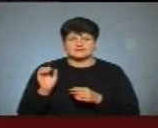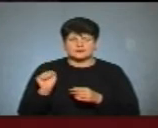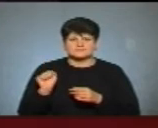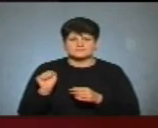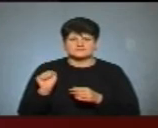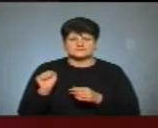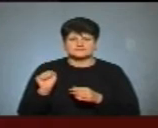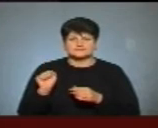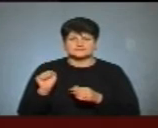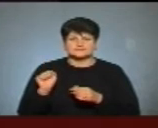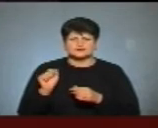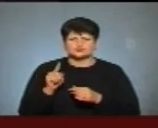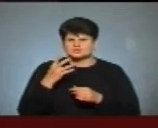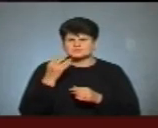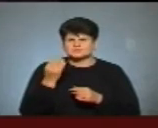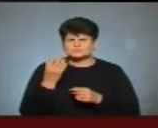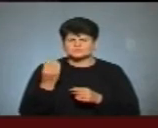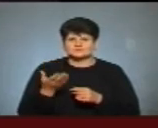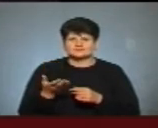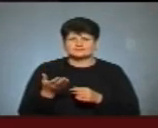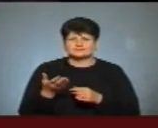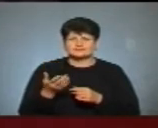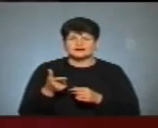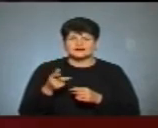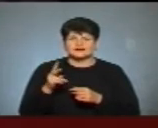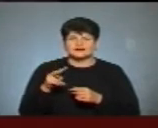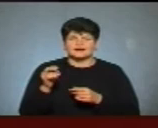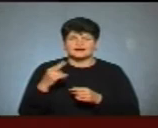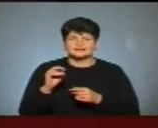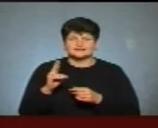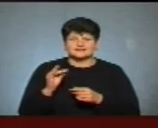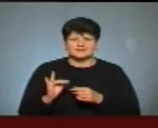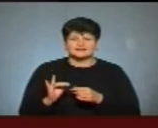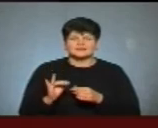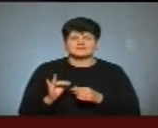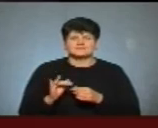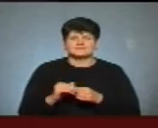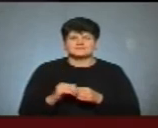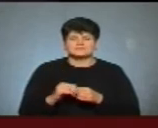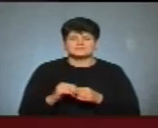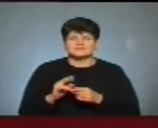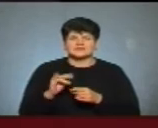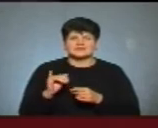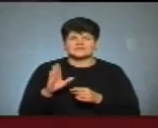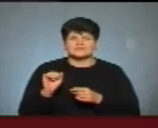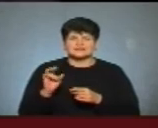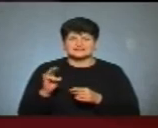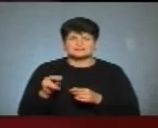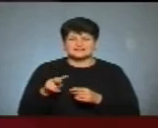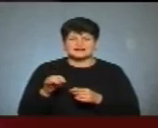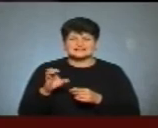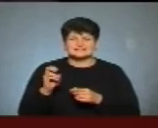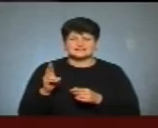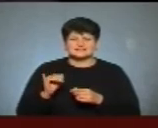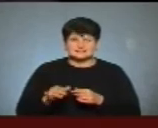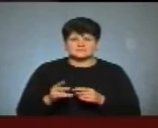Що ще забув? Тут підказує глядки. Глядки, молоде. Іванківці, і Плесківці. Іванківці, так.